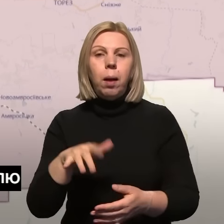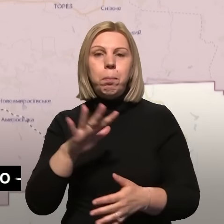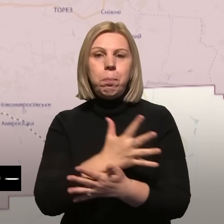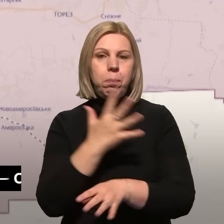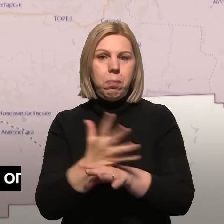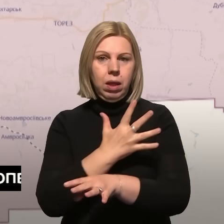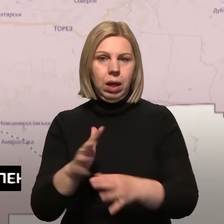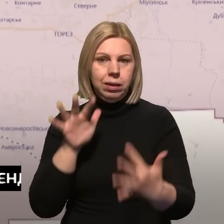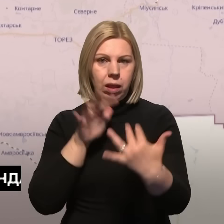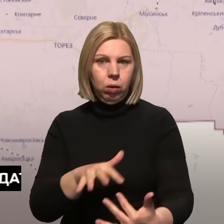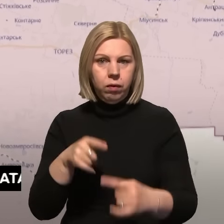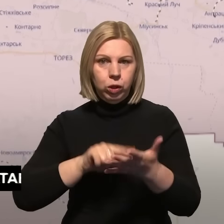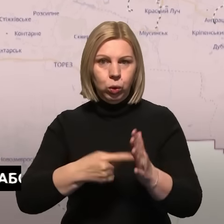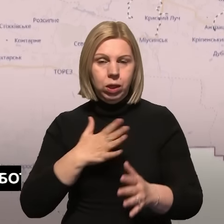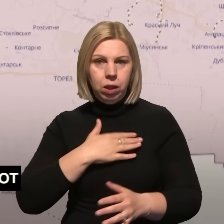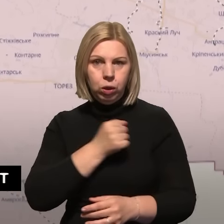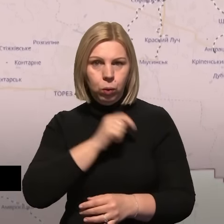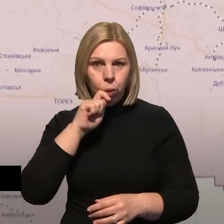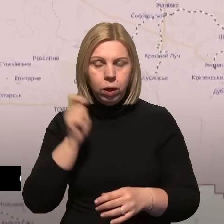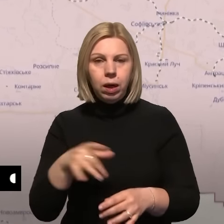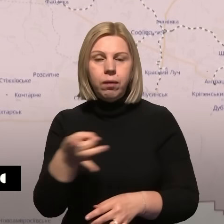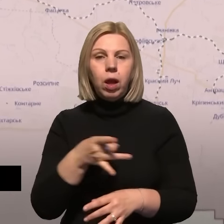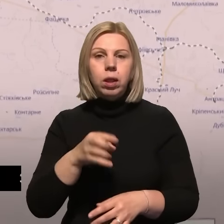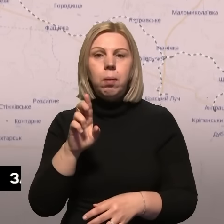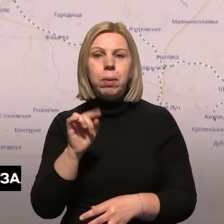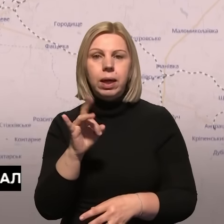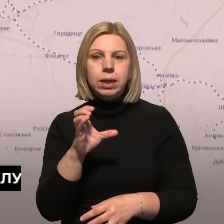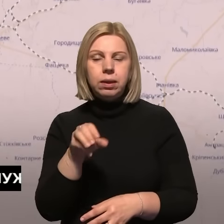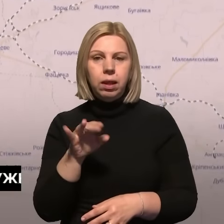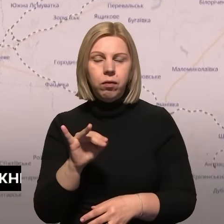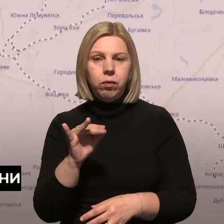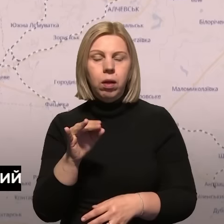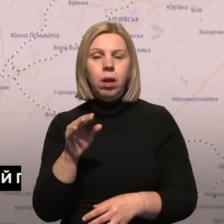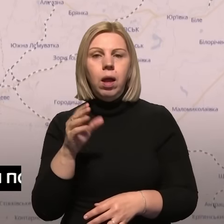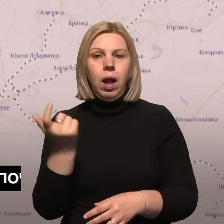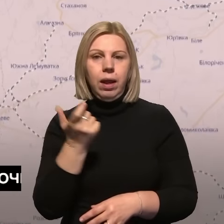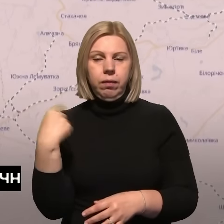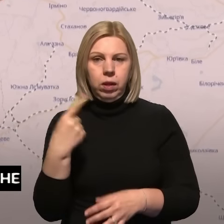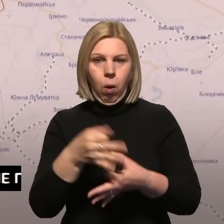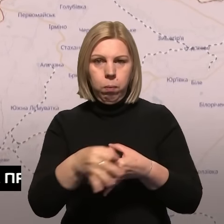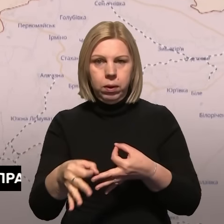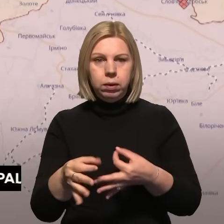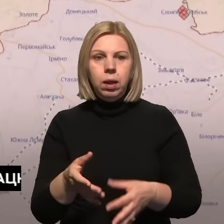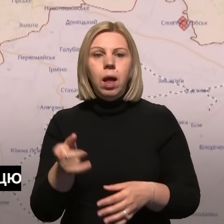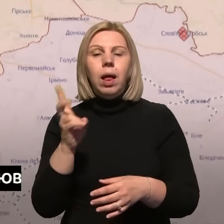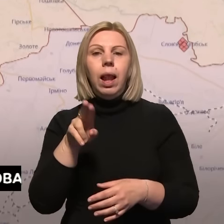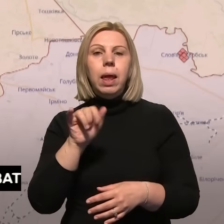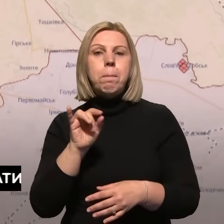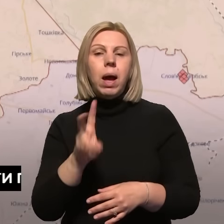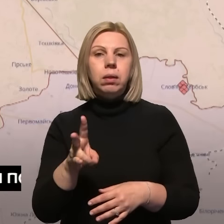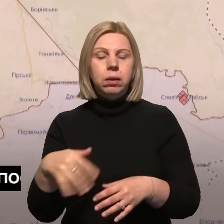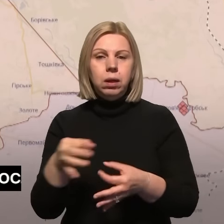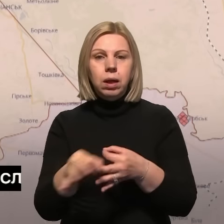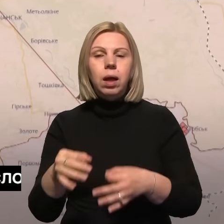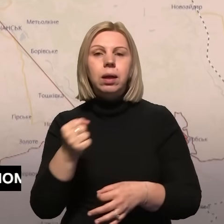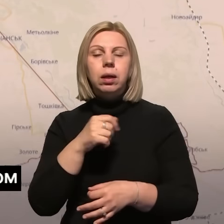разів атакував позиції наших захисників в районі населеного пункту Берестових. Берестове – це Харківська область. На Ливанському напрямку